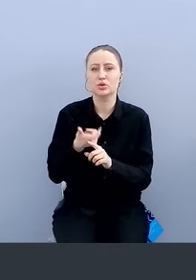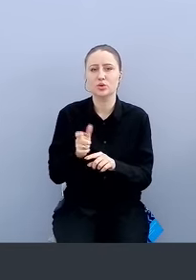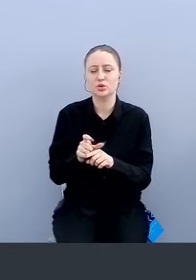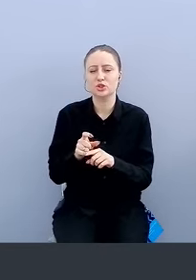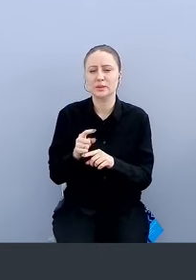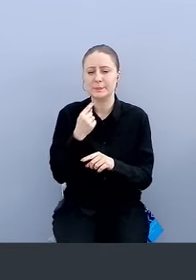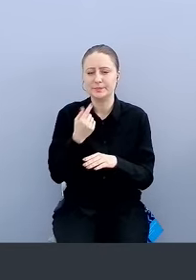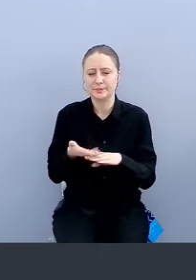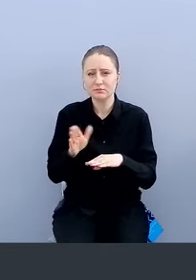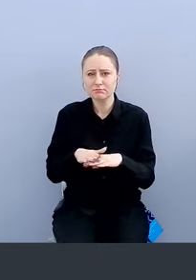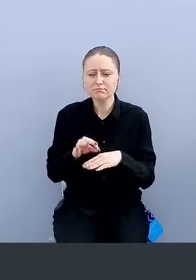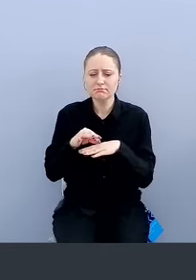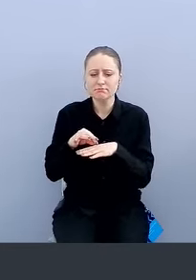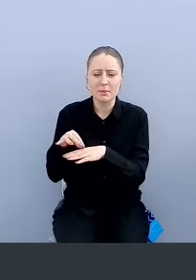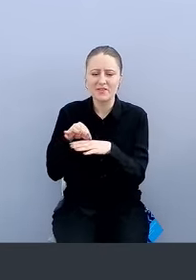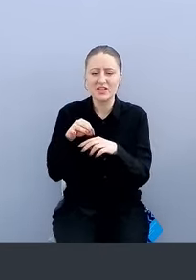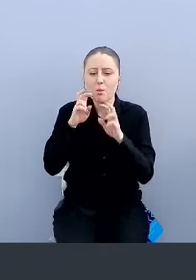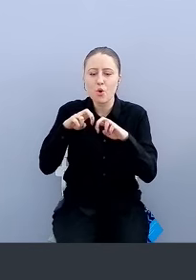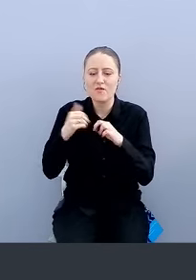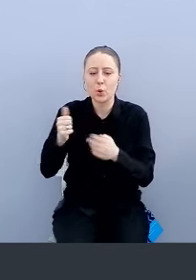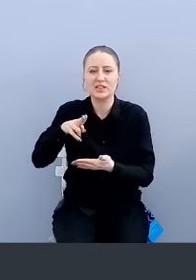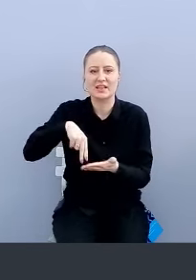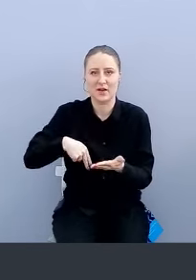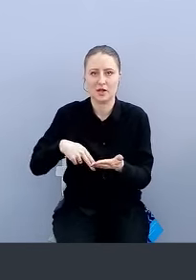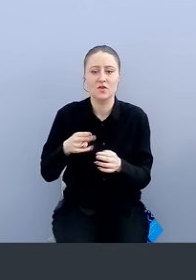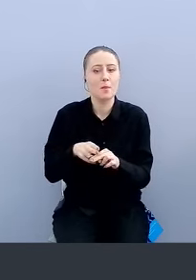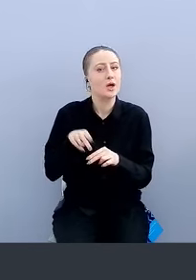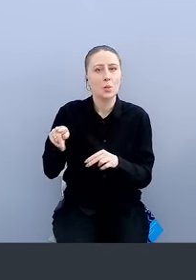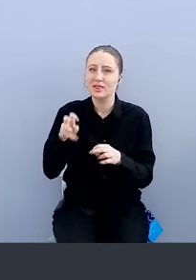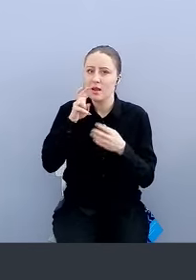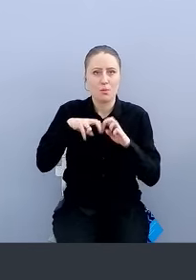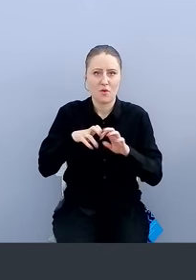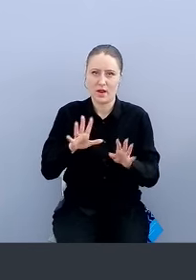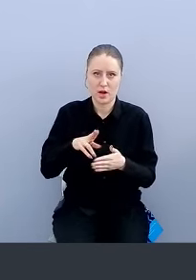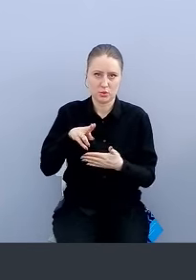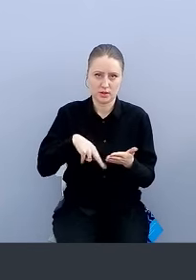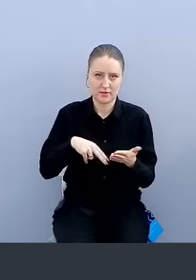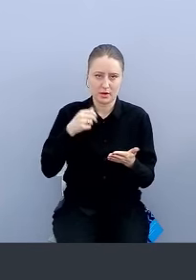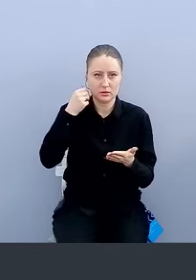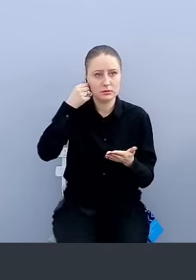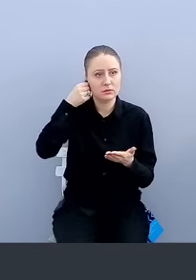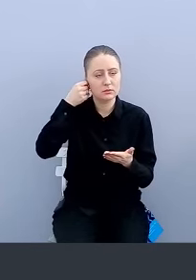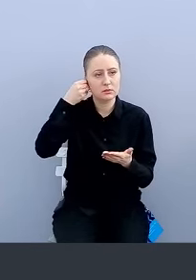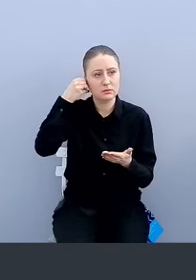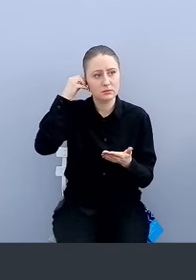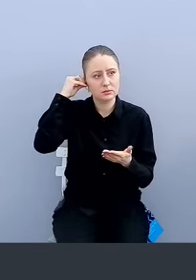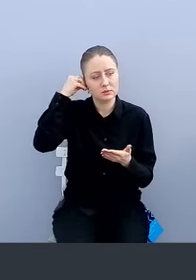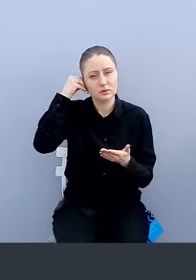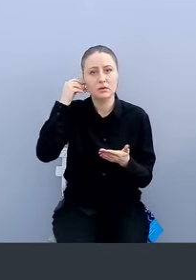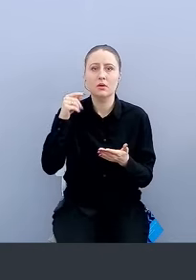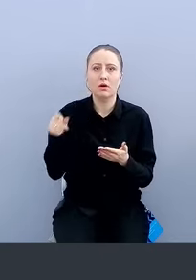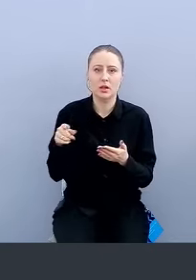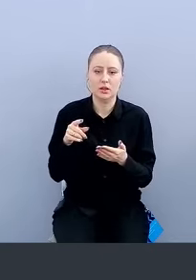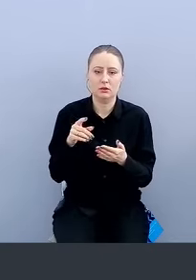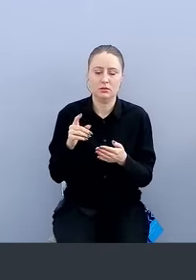проводить операции проверки сертификатов. Поэтому они не проверяют сертификат конкретно стандартным путем. То есть в ЦА они